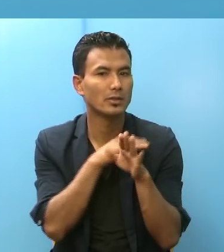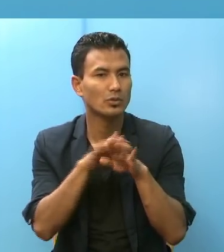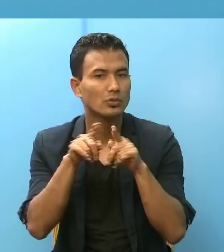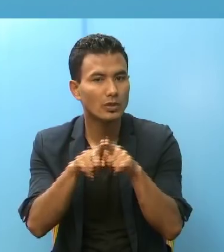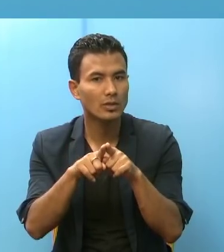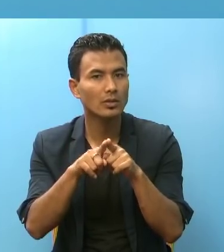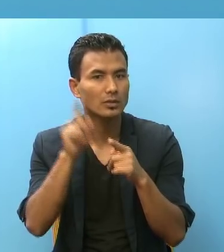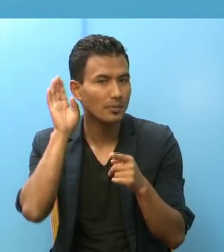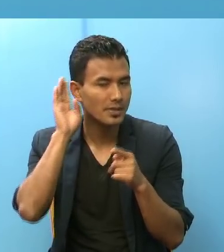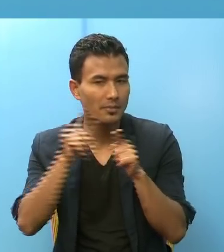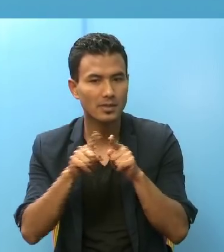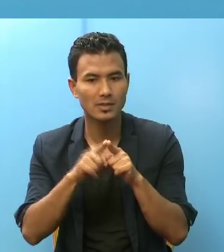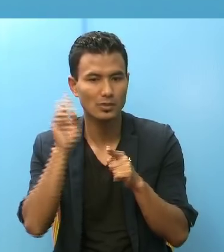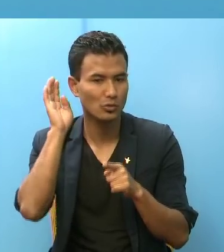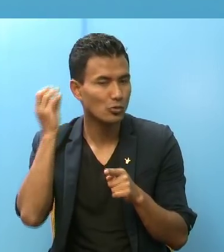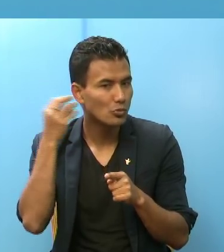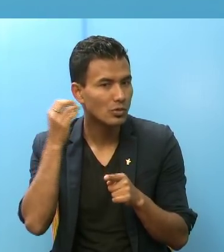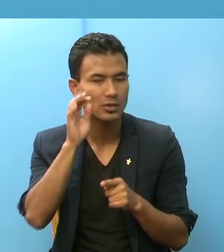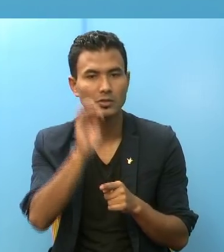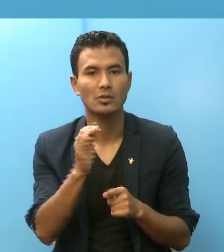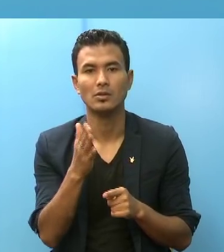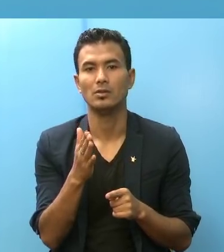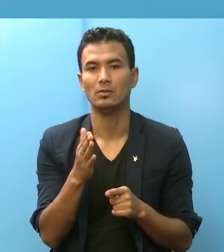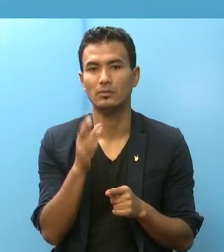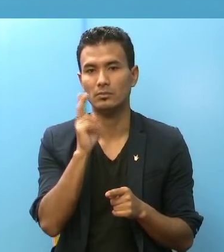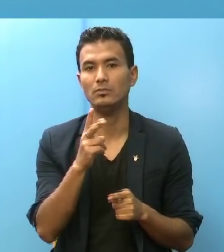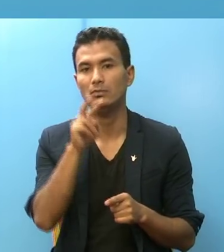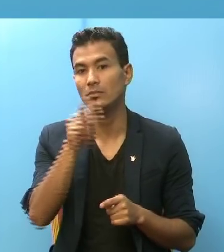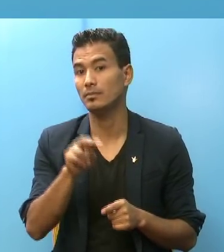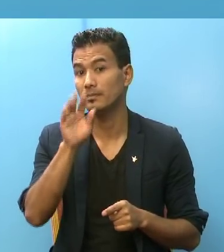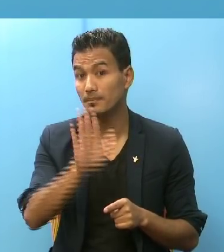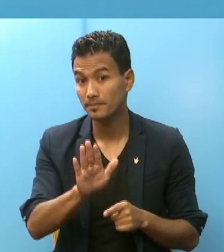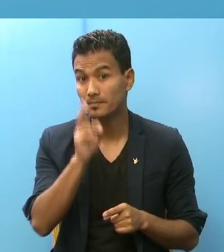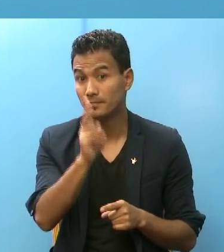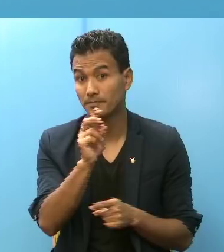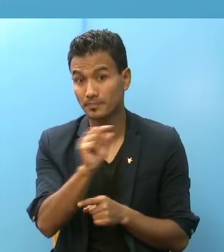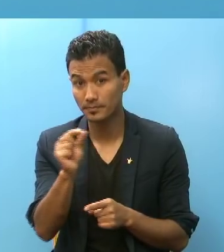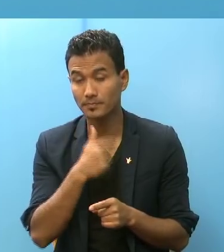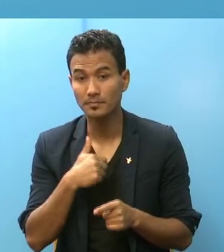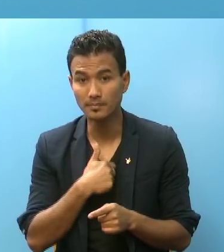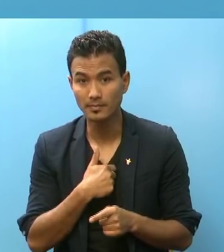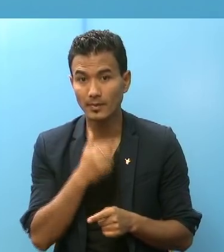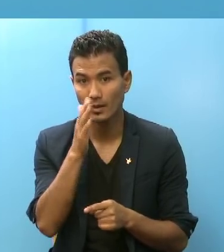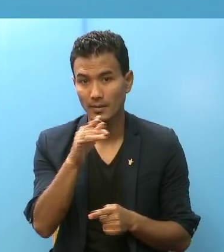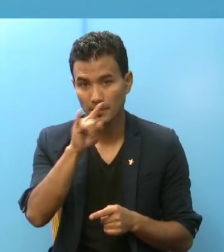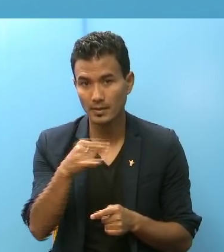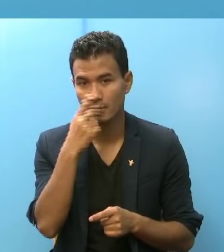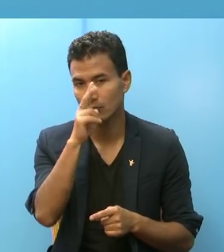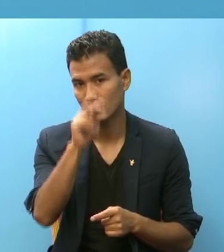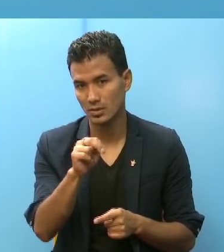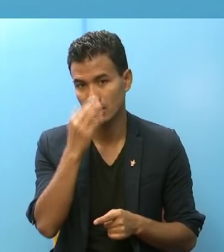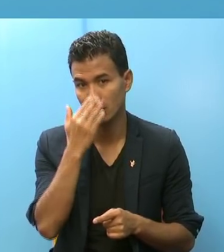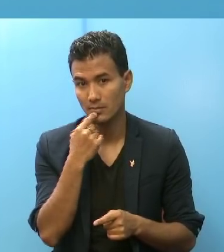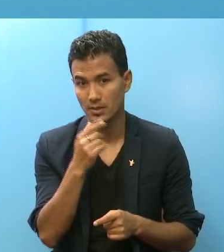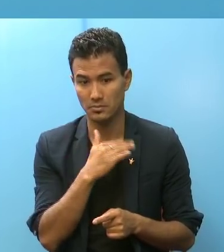अनुसार ने शुनना ना सकी ने अवस्ता मेले फिल्म गरे की चू एस्ता कुरा आहरूला चाहे हमले फेरी रिविजट गरों कि अन्य